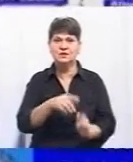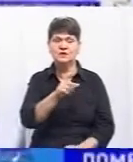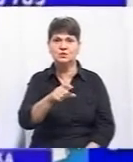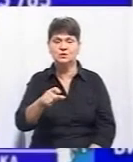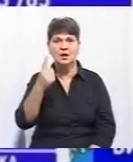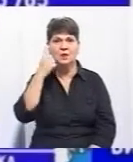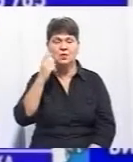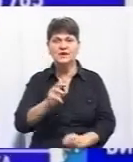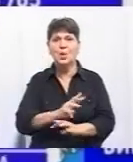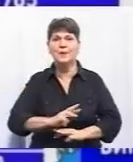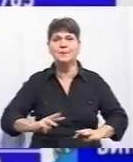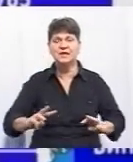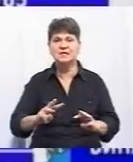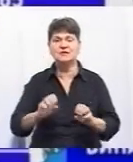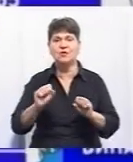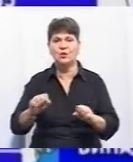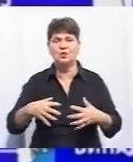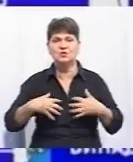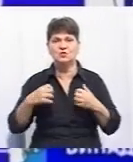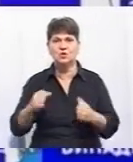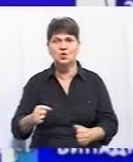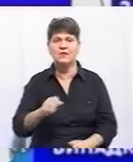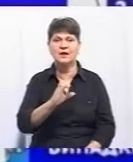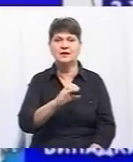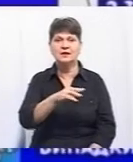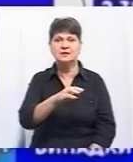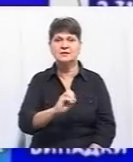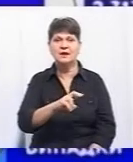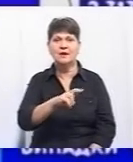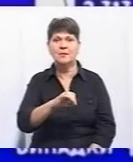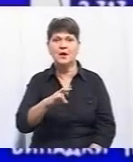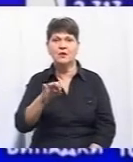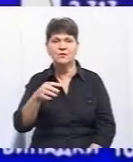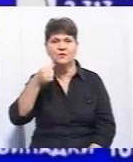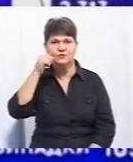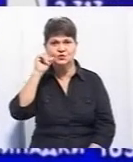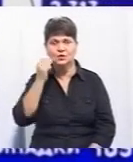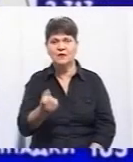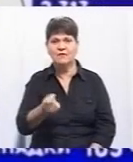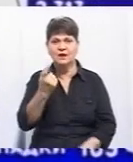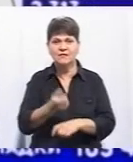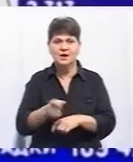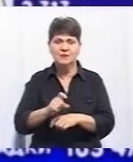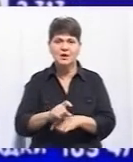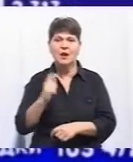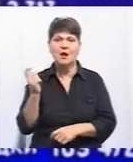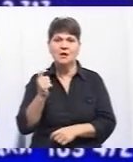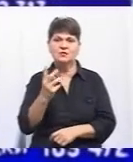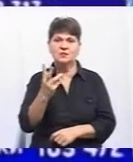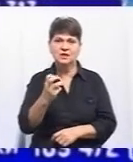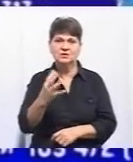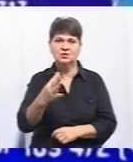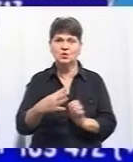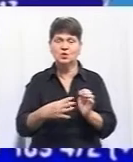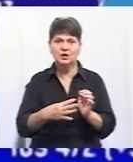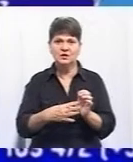повідомив міністр охорони здоров'я Максим Степанов. Найбільше вчора виявили хворих на Харківщині, 349 загалом. В Україні